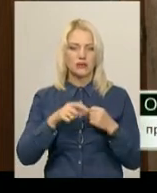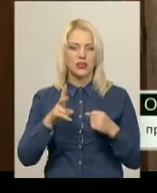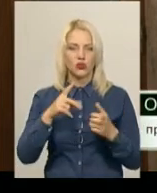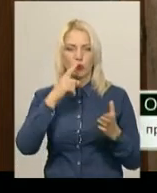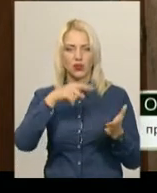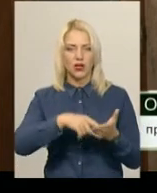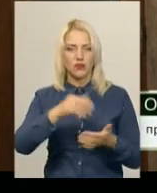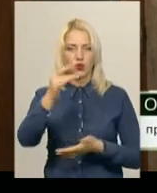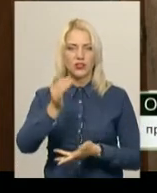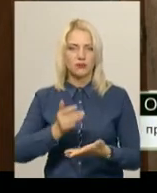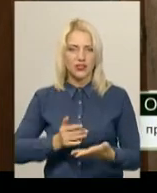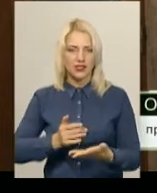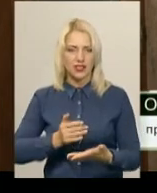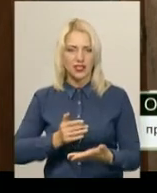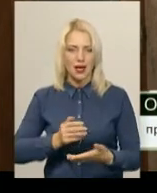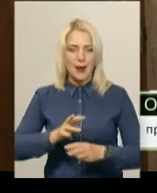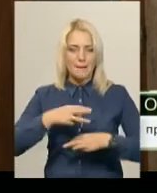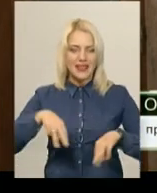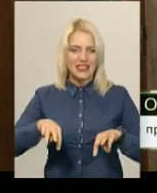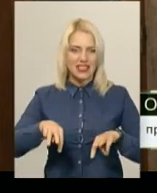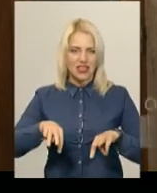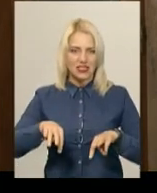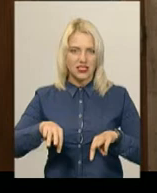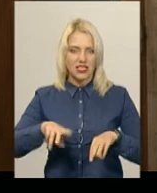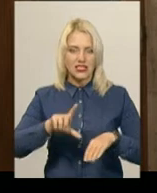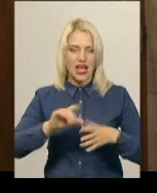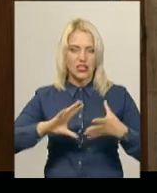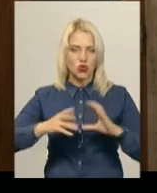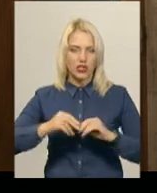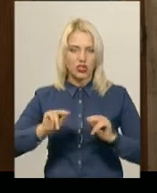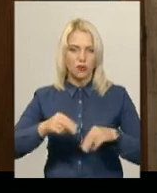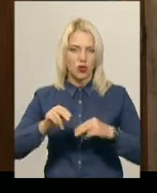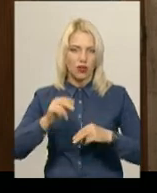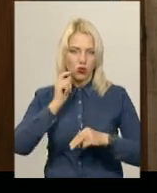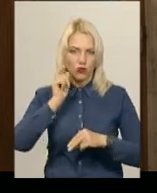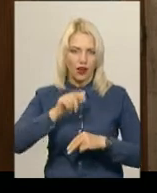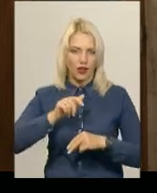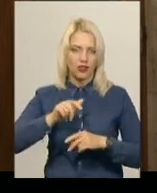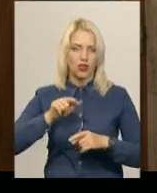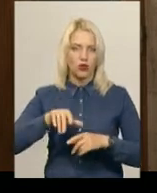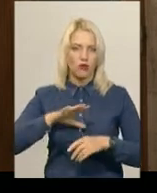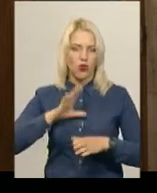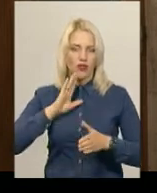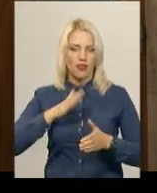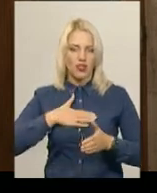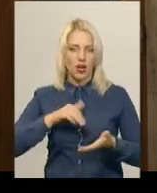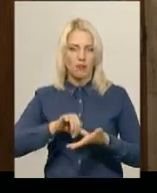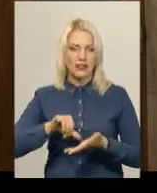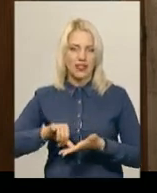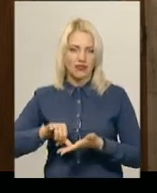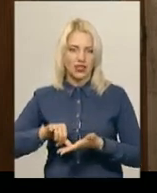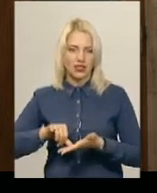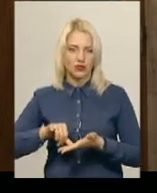міністерські списки за результатами чемпіонатів України. Тут було наших представників